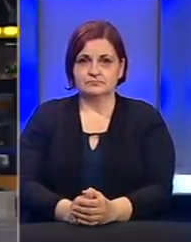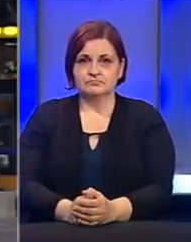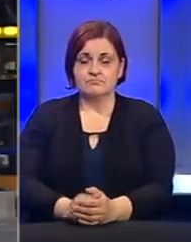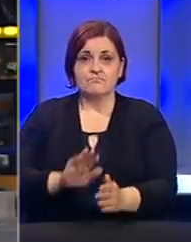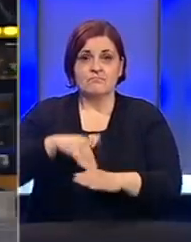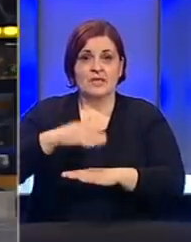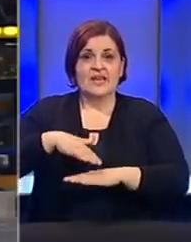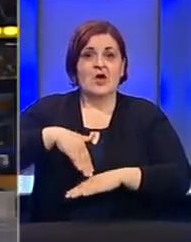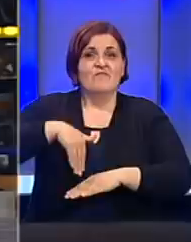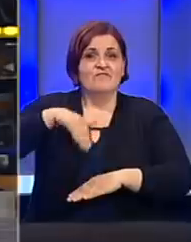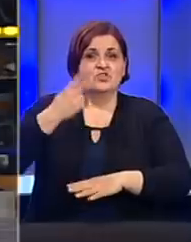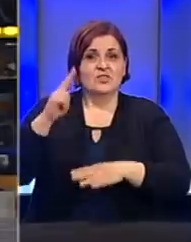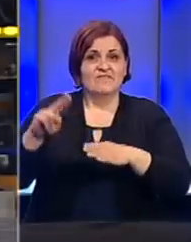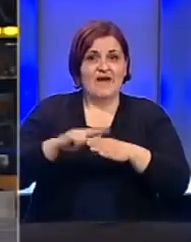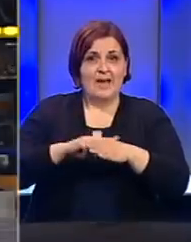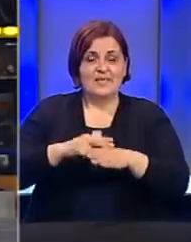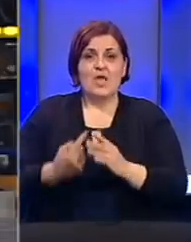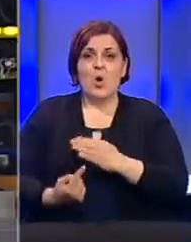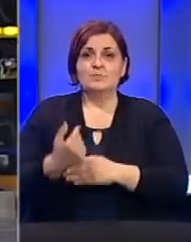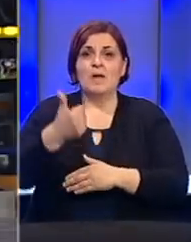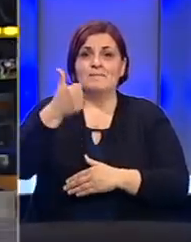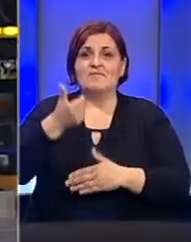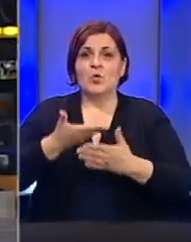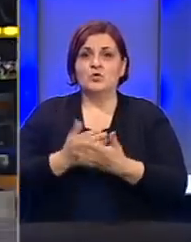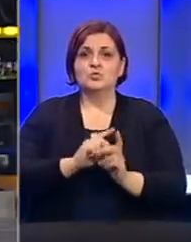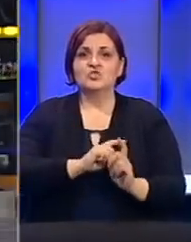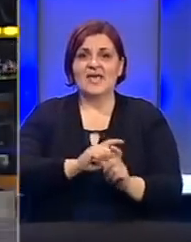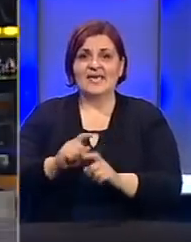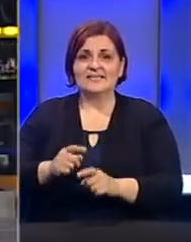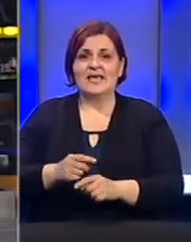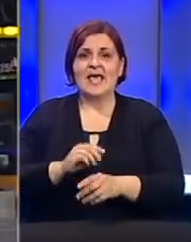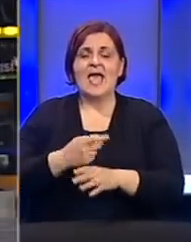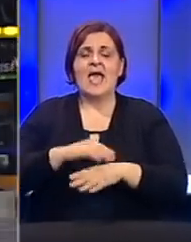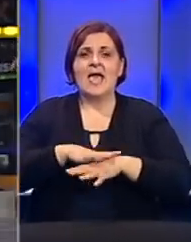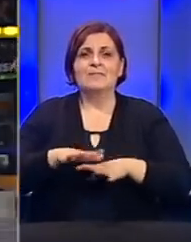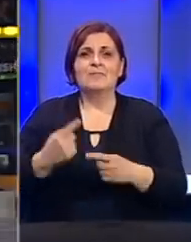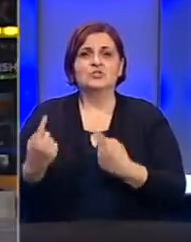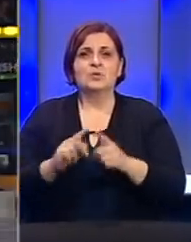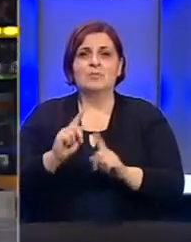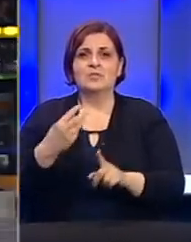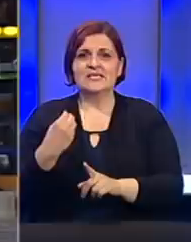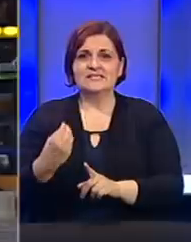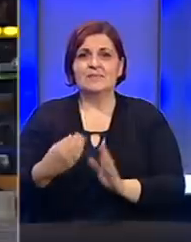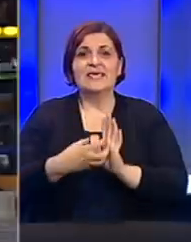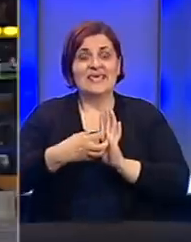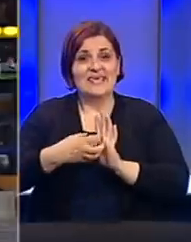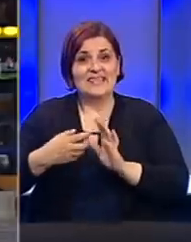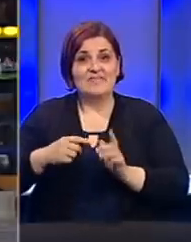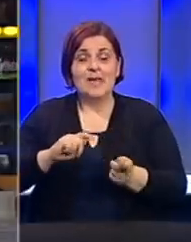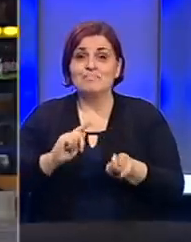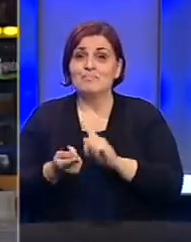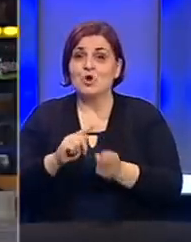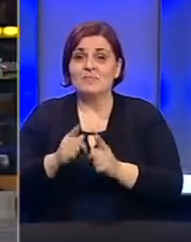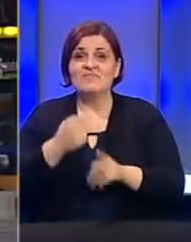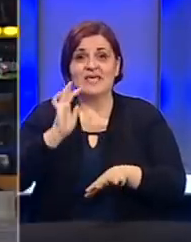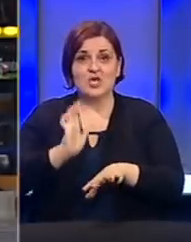Nakon nešto više od dva mjeseca od pojave prvog slučaja zaraze, epidemiološka situacija u Republici Srpskoj i dalje je promjenjiva